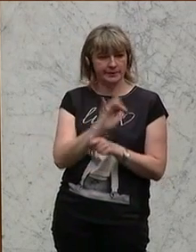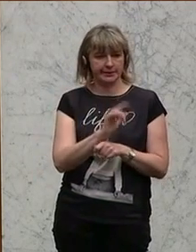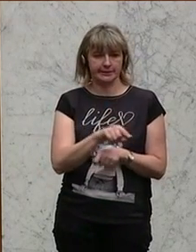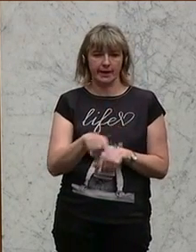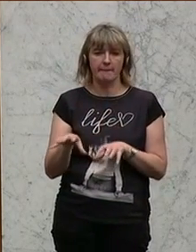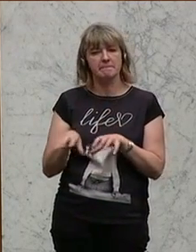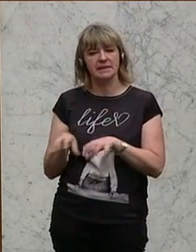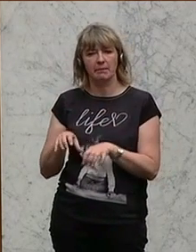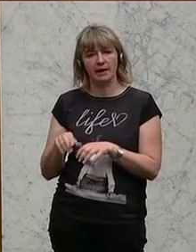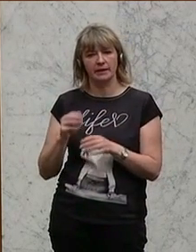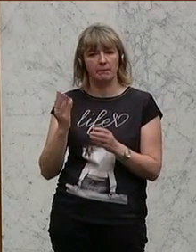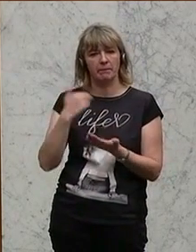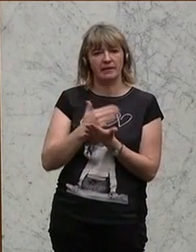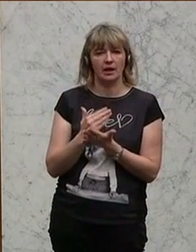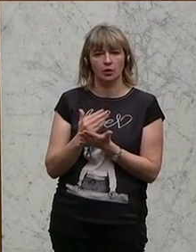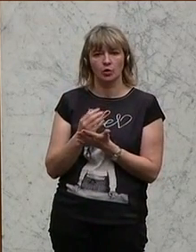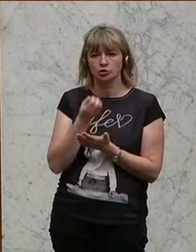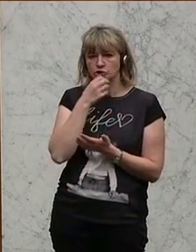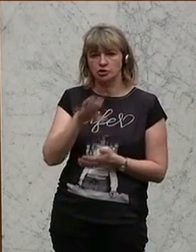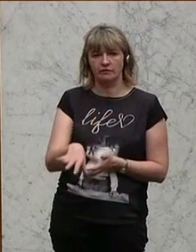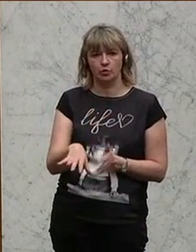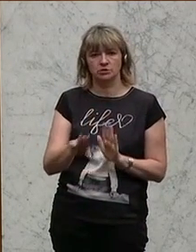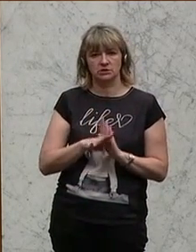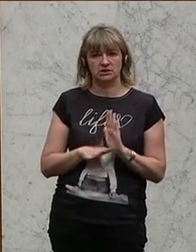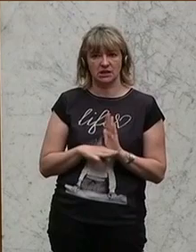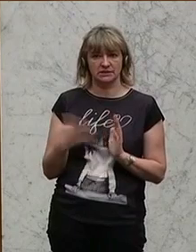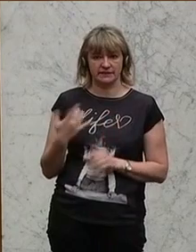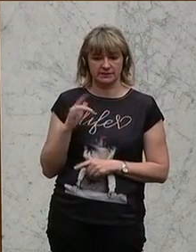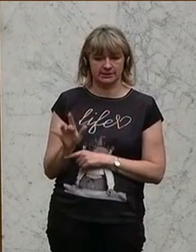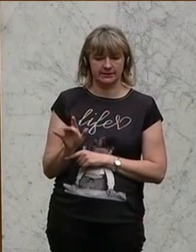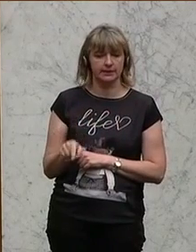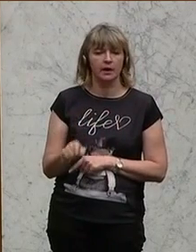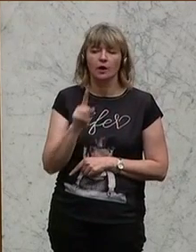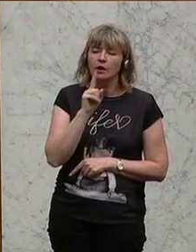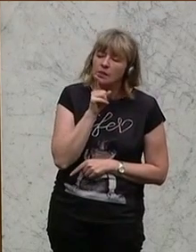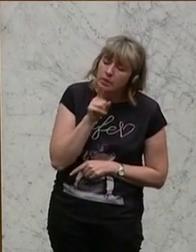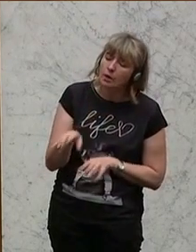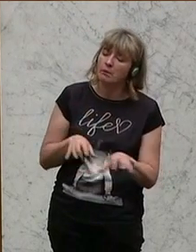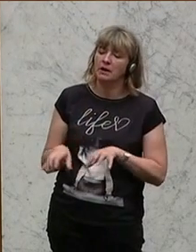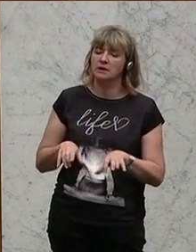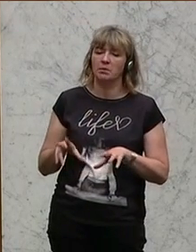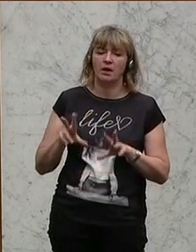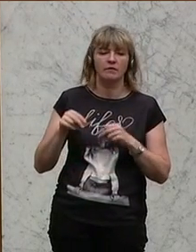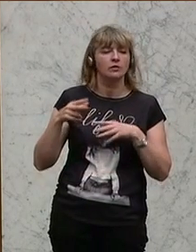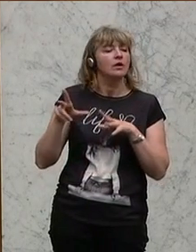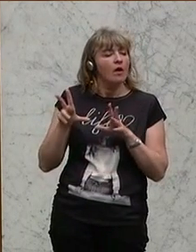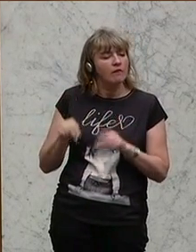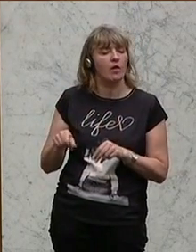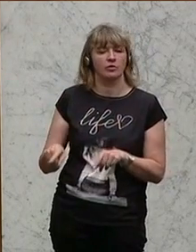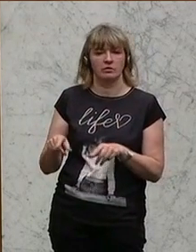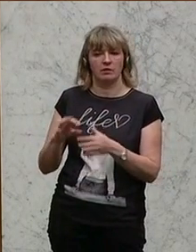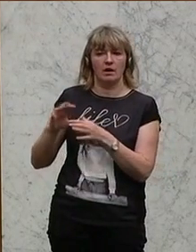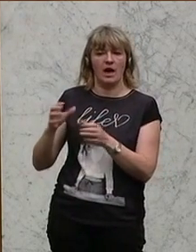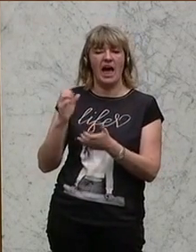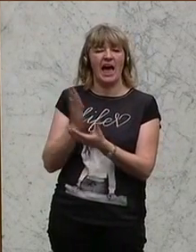Mitarbeiterbeteiligungsstiftungsgesetz ist aber, dass dadurch ausschließlich Mitarbeiter von Aktiengesellschaften gefördert